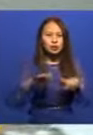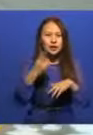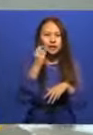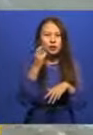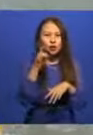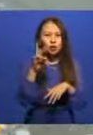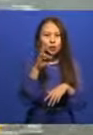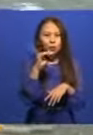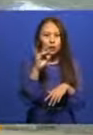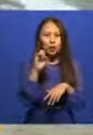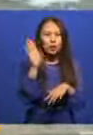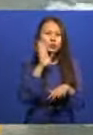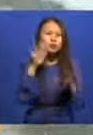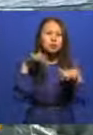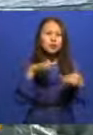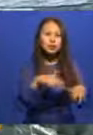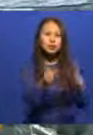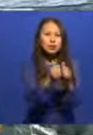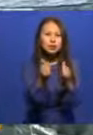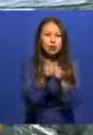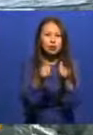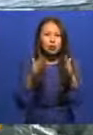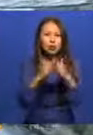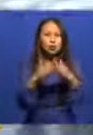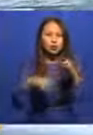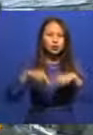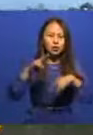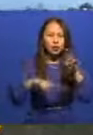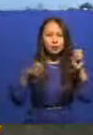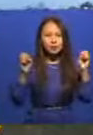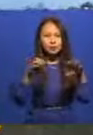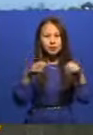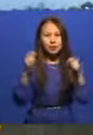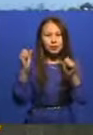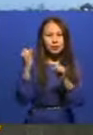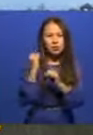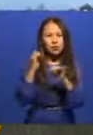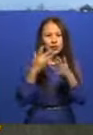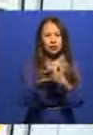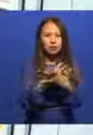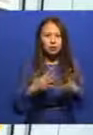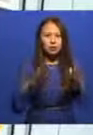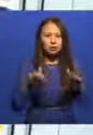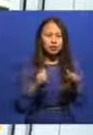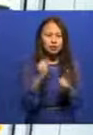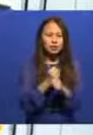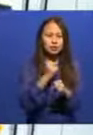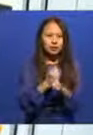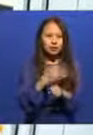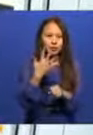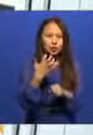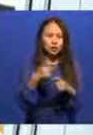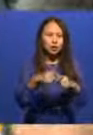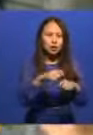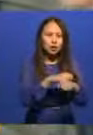Селинің ғірат ауданындағы нұрау өзенінің бойымен бөгіндер салу құмты су, су соры секілді әсірекеттер істелуде. Осы аймақтағы